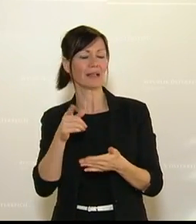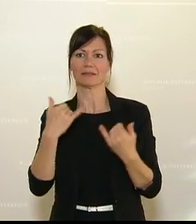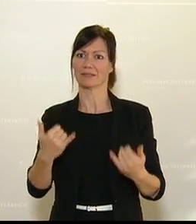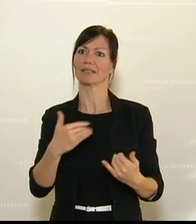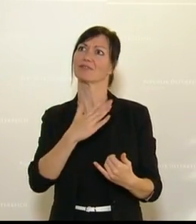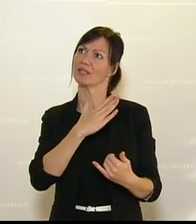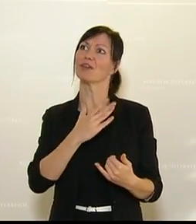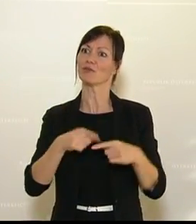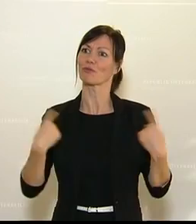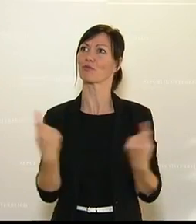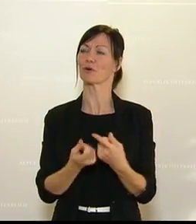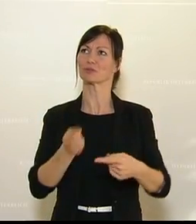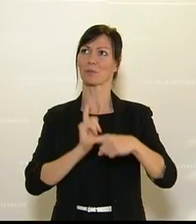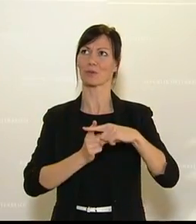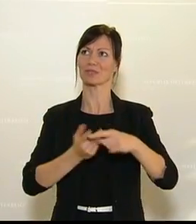dafür.